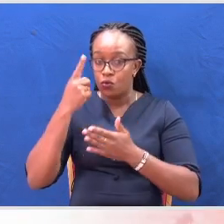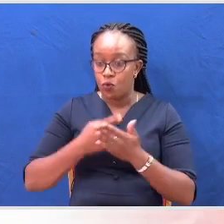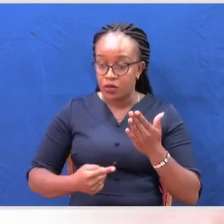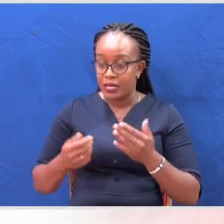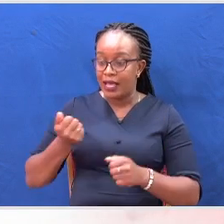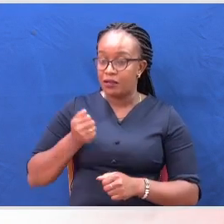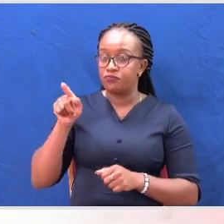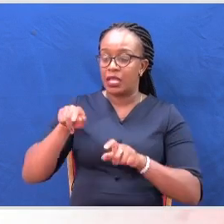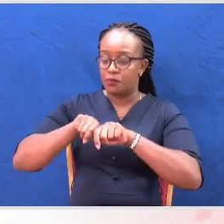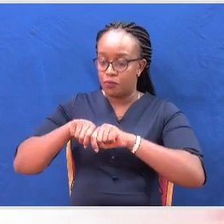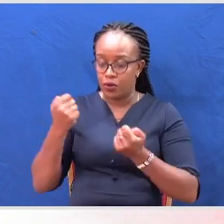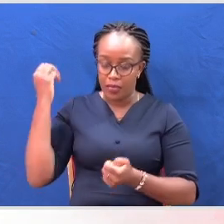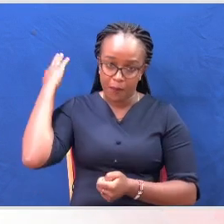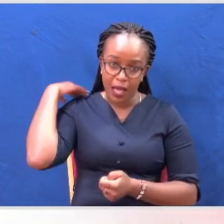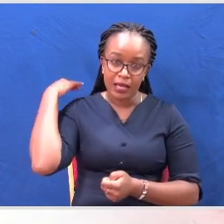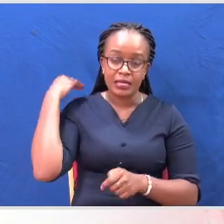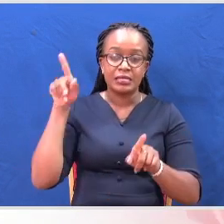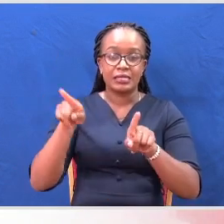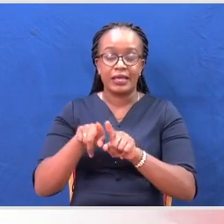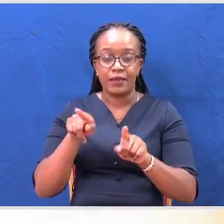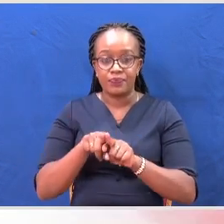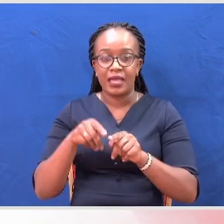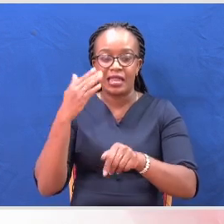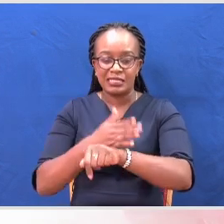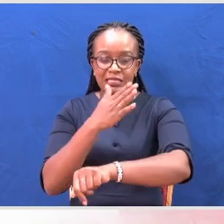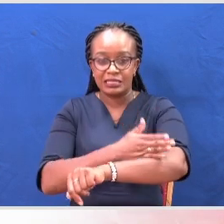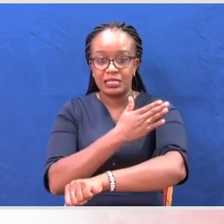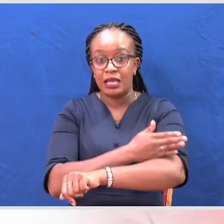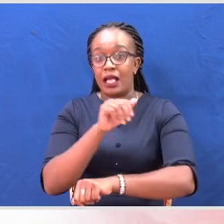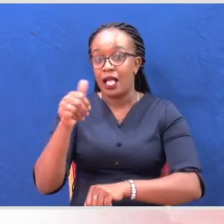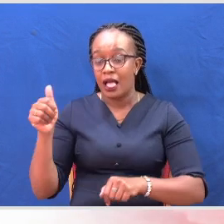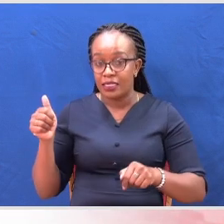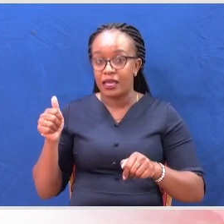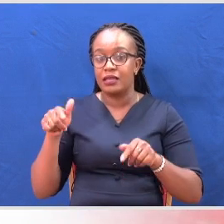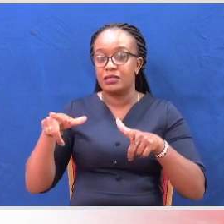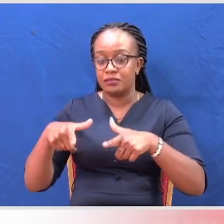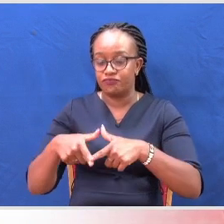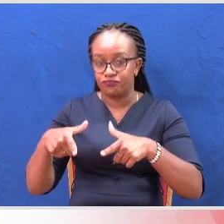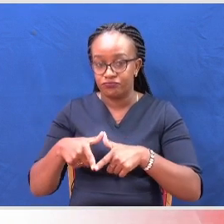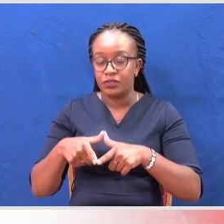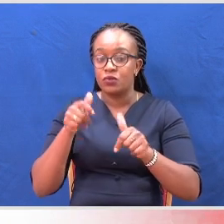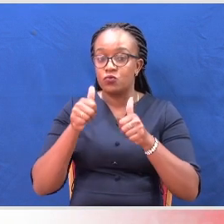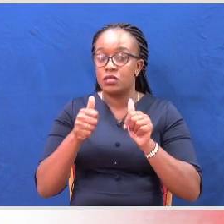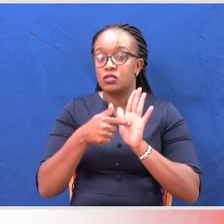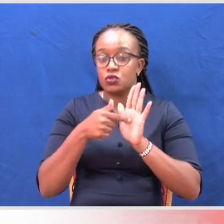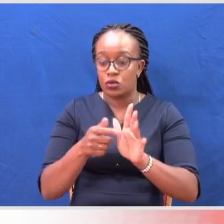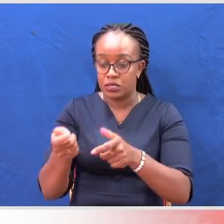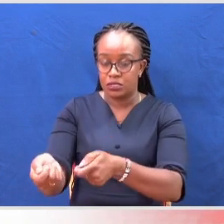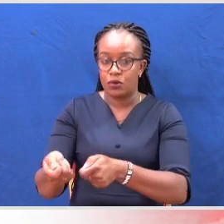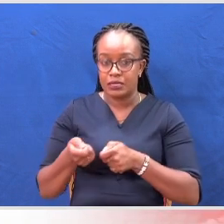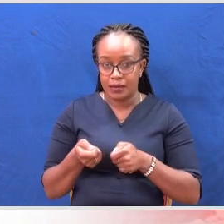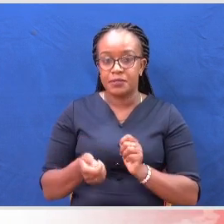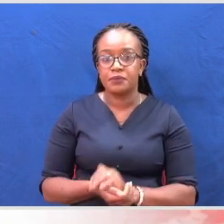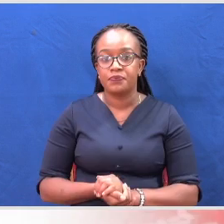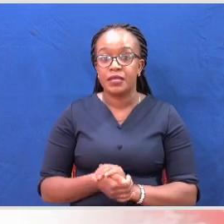mevunjika kwenye uti wa mgongo, pamoja na kuwa na majeraha kwenye sehemu ya uzazi isharakuwa alibakwa. Hata